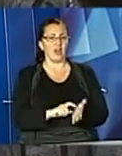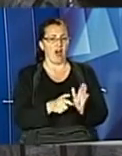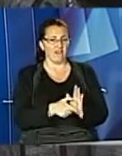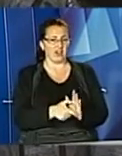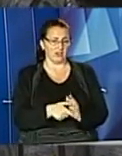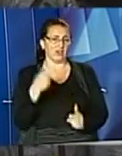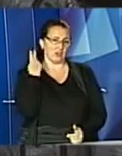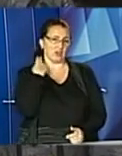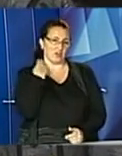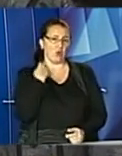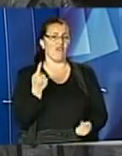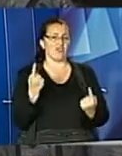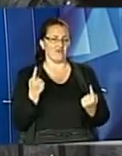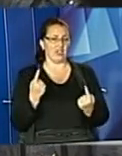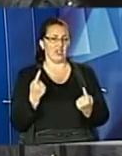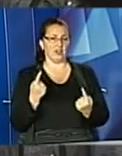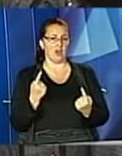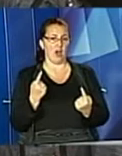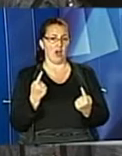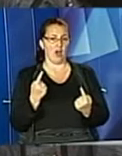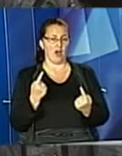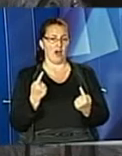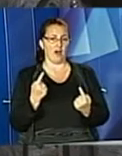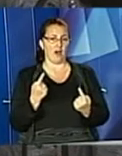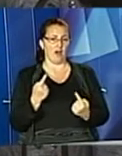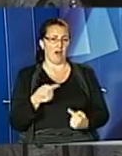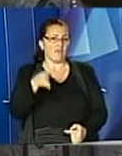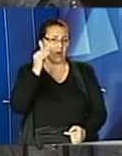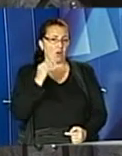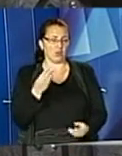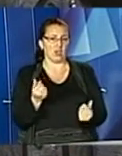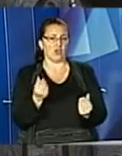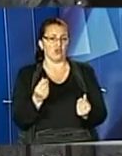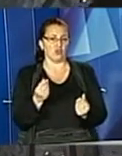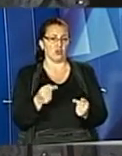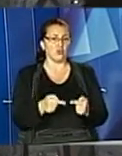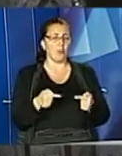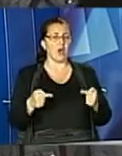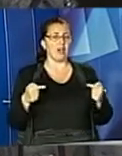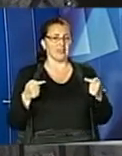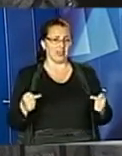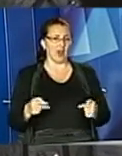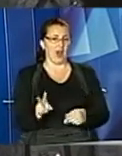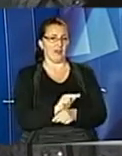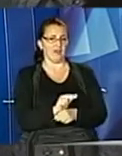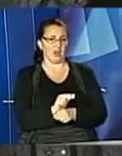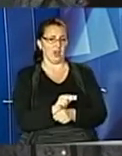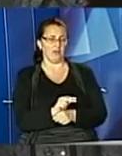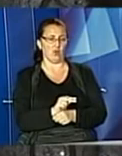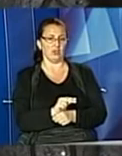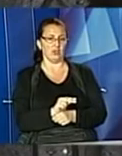тут така заборгованість і доволі великою. Ви так, ну, врахують навіть ціну матеріалів. Якщо таку суму я рахую, що досить,